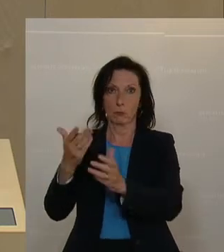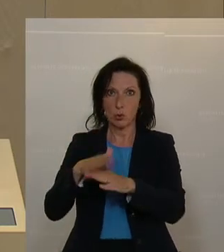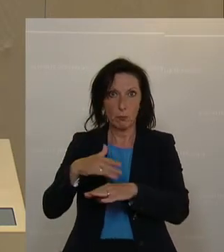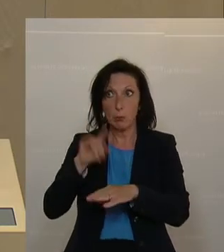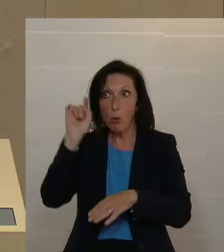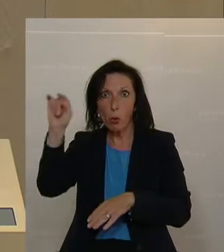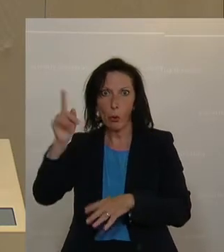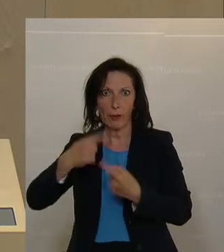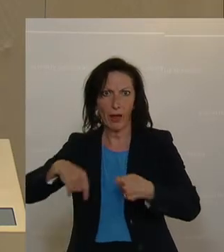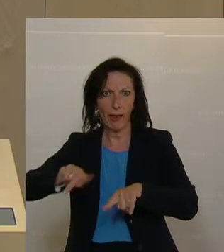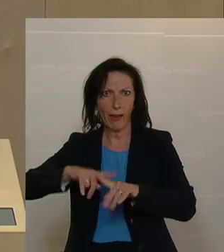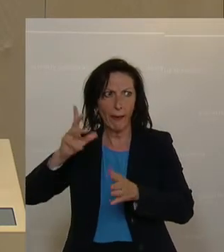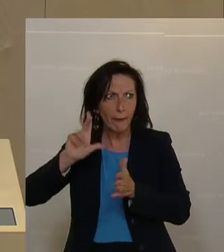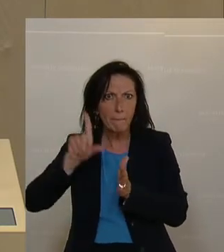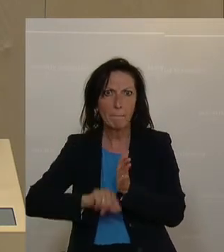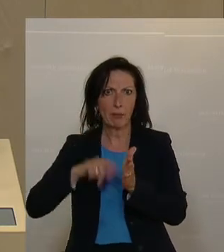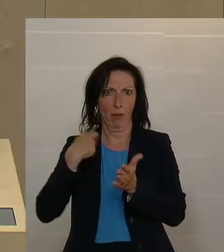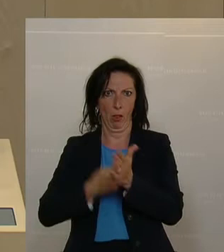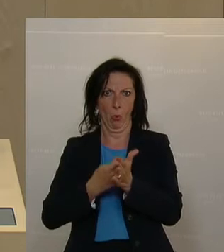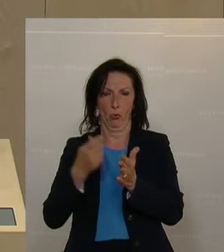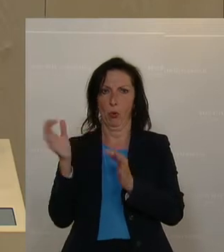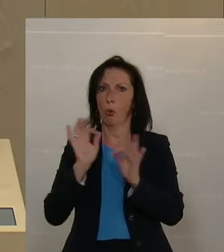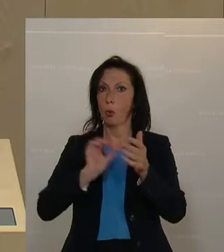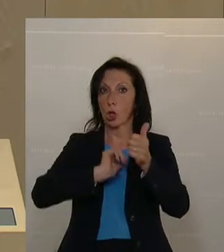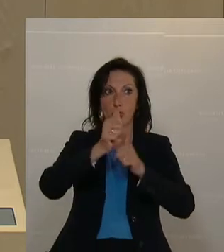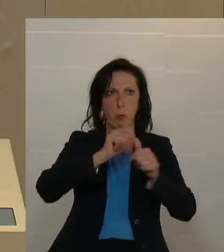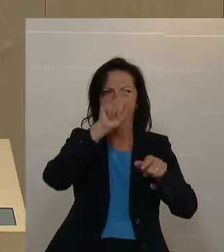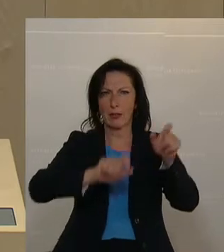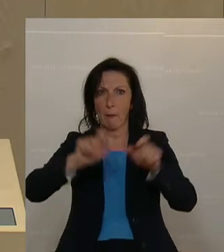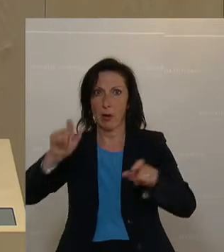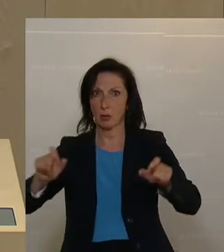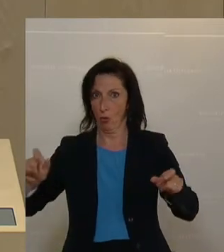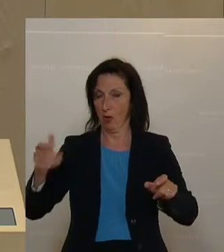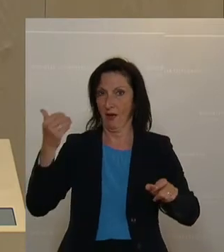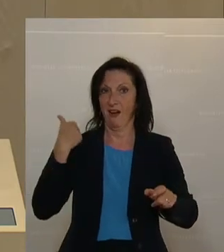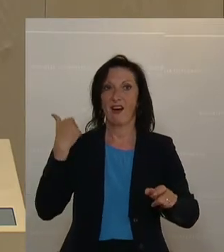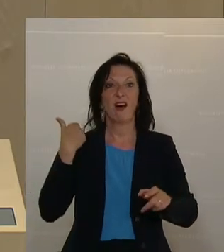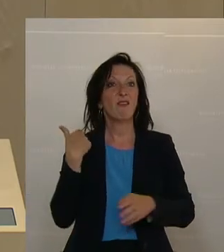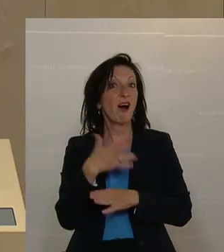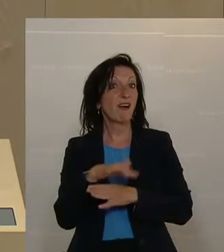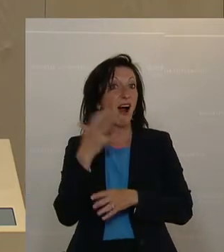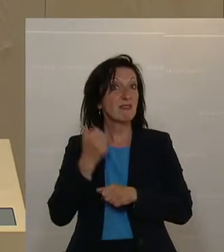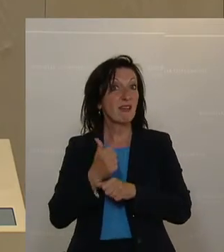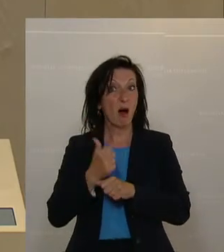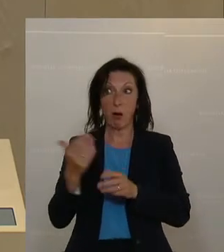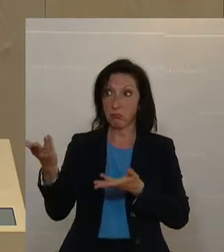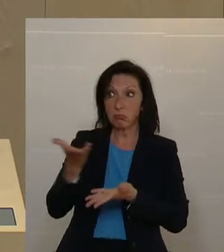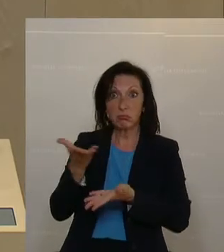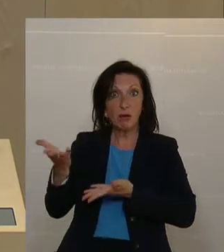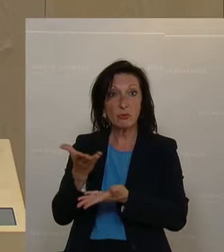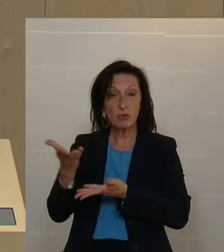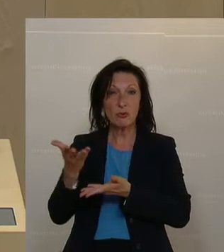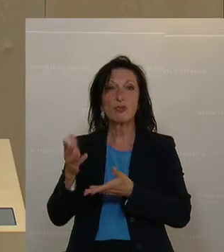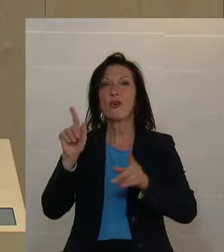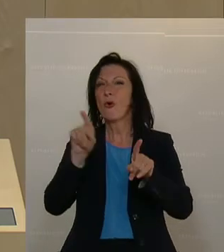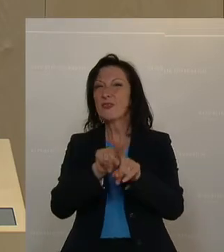beispielsweise, hier war es ein Austausch der Sportler, Sportlerinnen mit den Gastarbeitern selbst. Und hier wird es